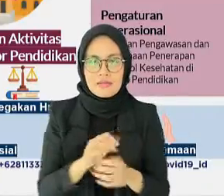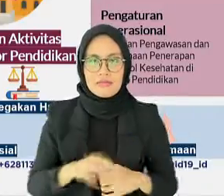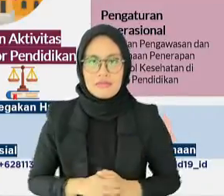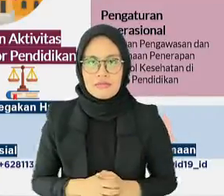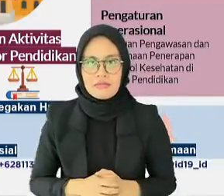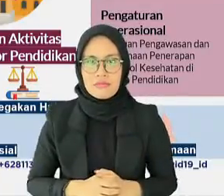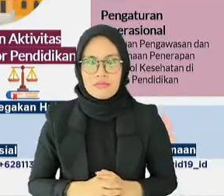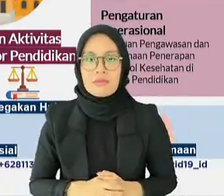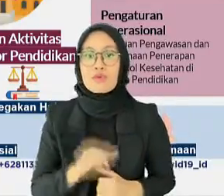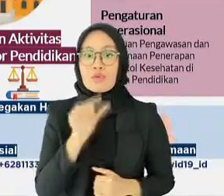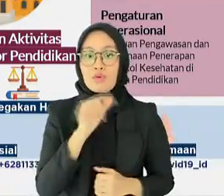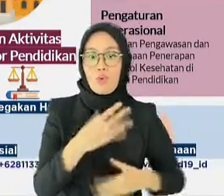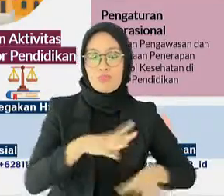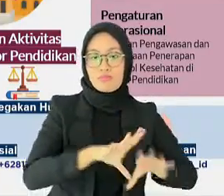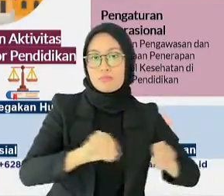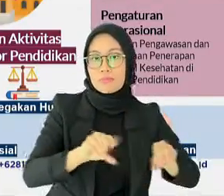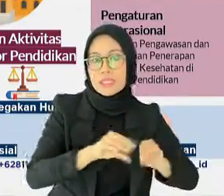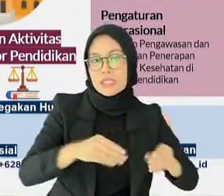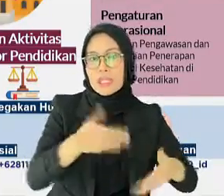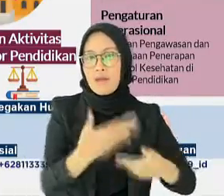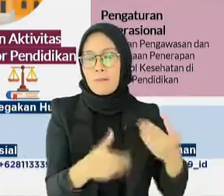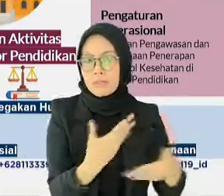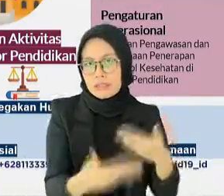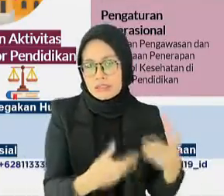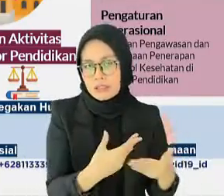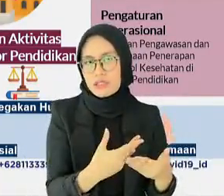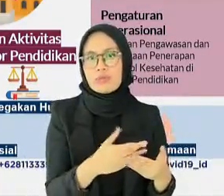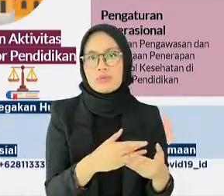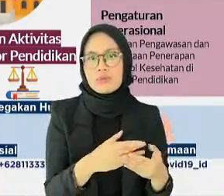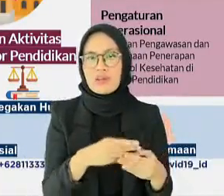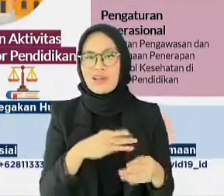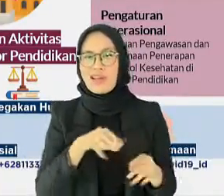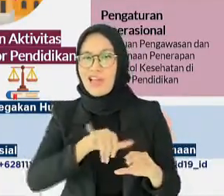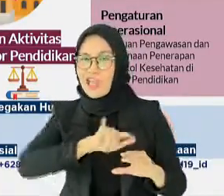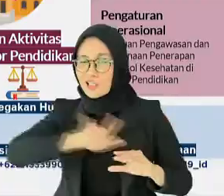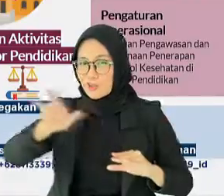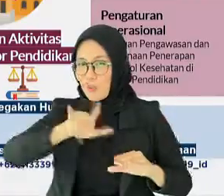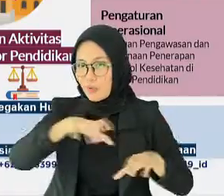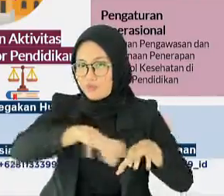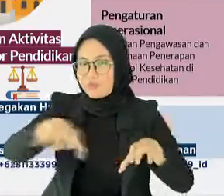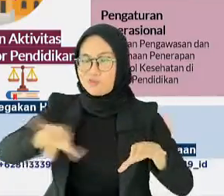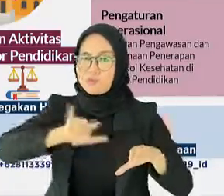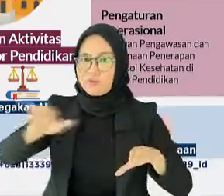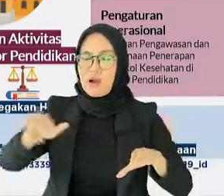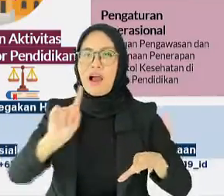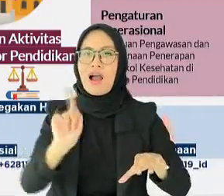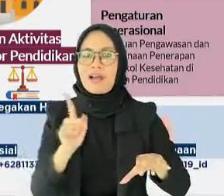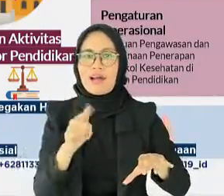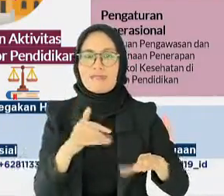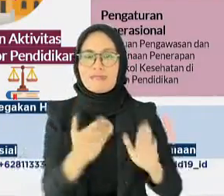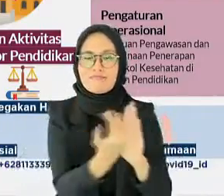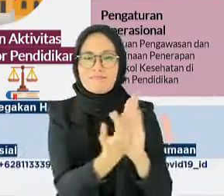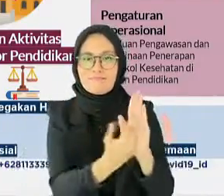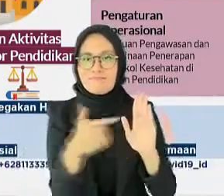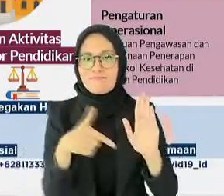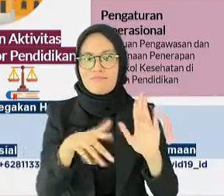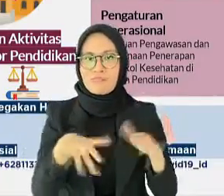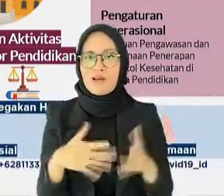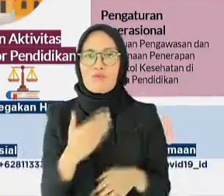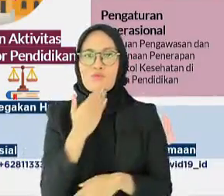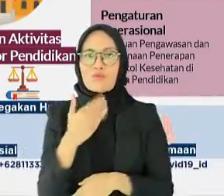dan domestik dapat beroperasi 100% dengan syarat minimal memiliki dua buah shift kerja.